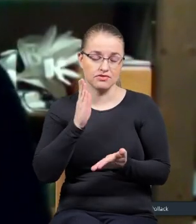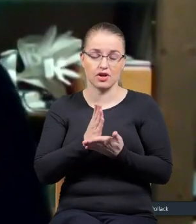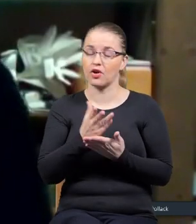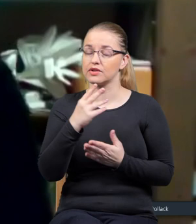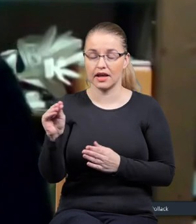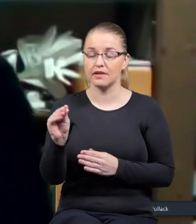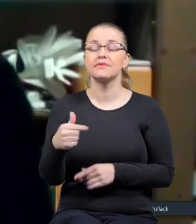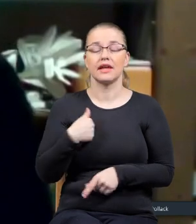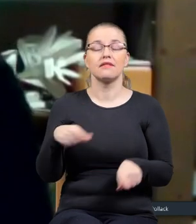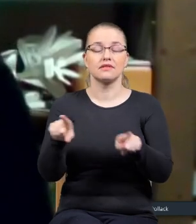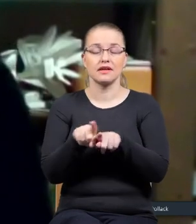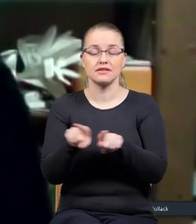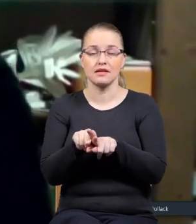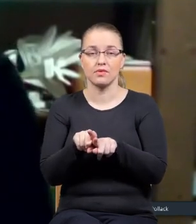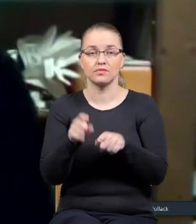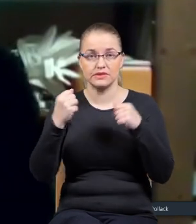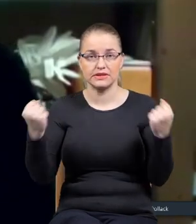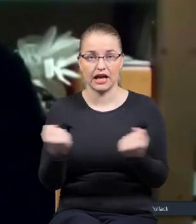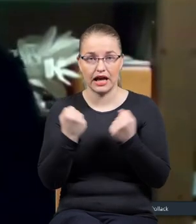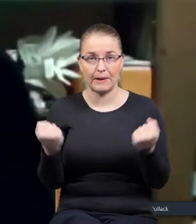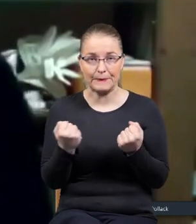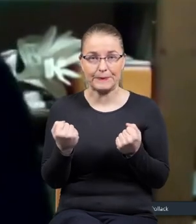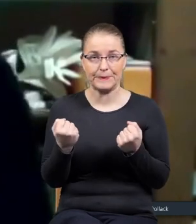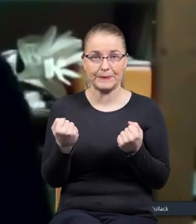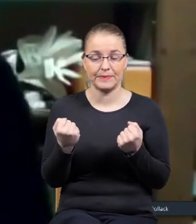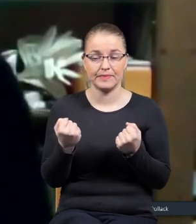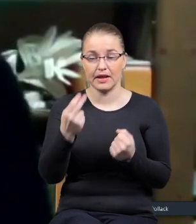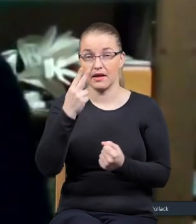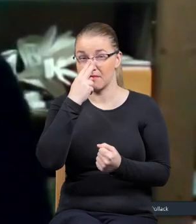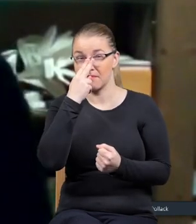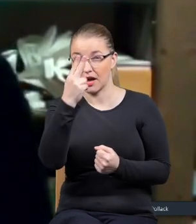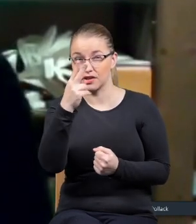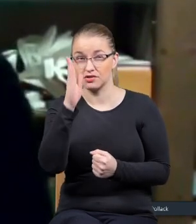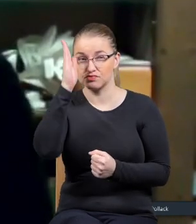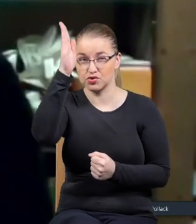ja tak samo oczywiście postaram się patrzeć w przeszłość.